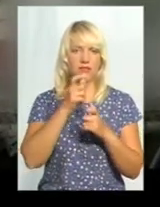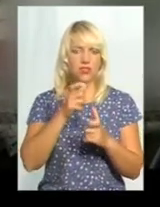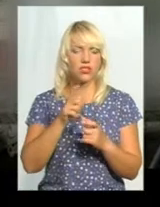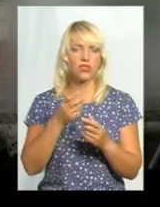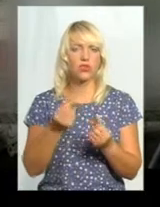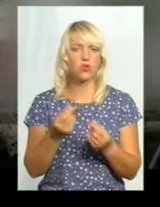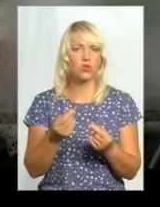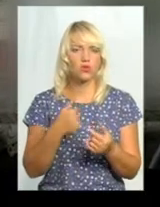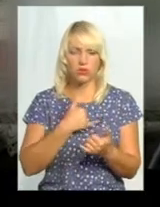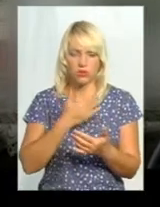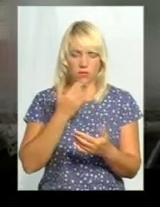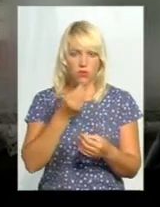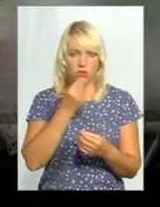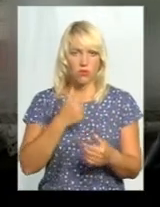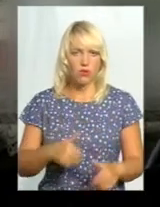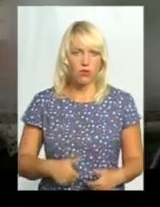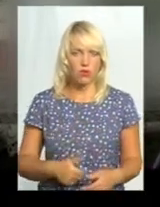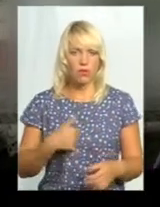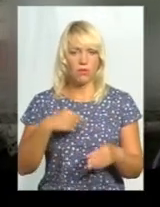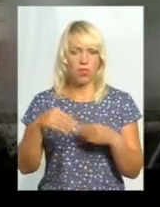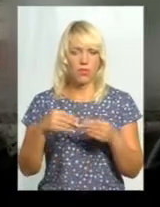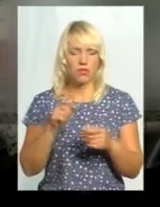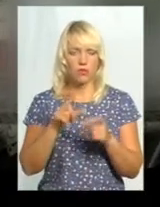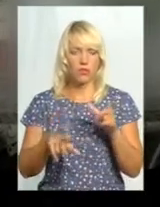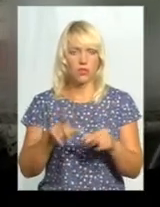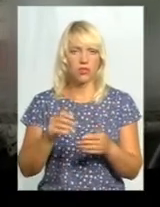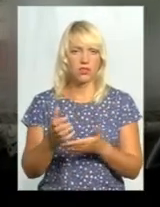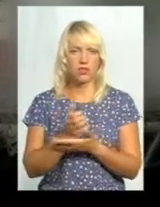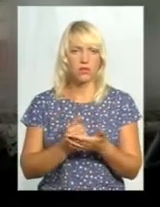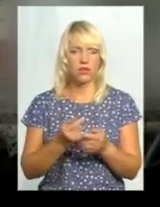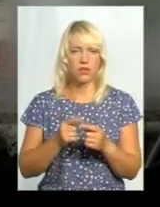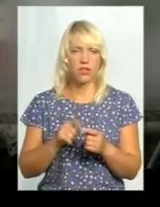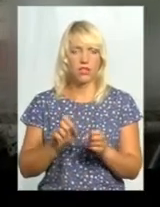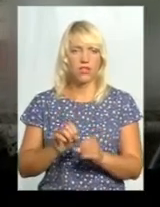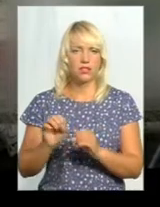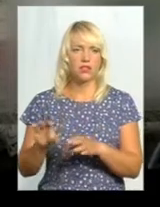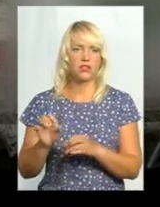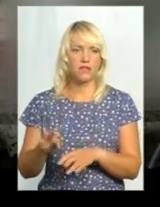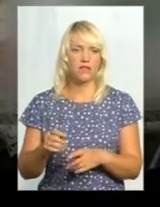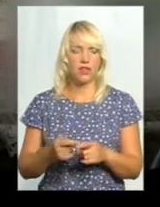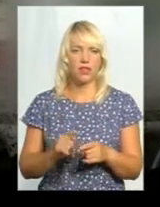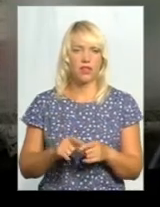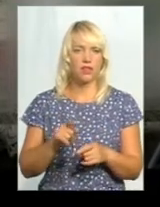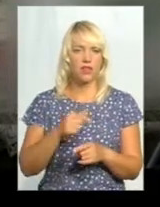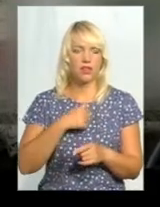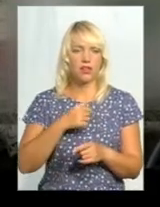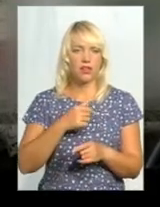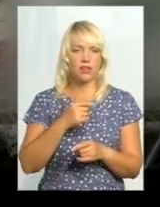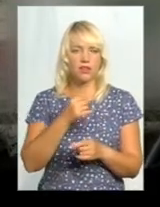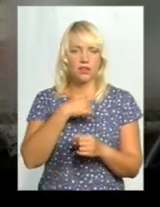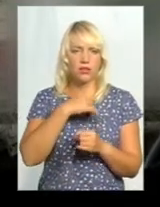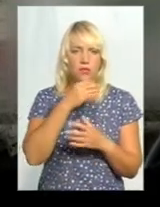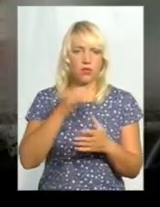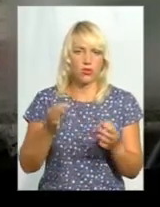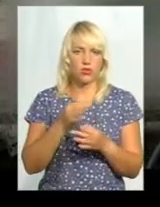На їду ні на що не було, ми ходили, пластикові бутелки збирали, там їх ставали, а там не так легше ту пластику бутелку не йти, щоб купити когось хліба, там що